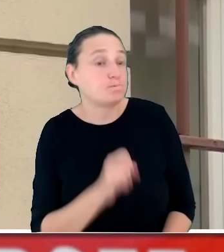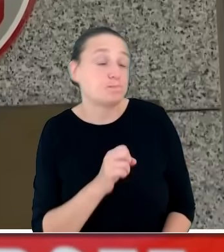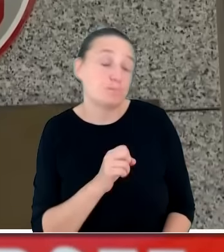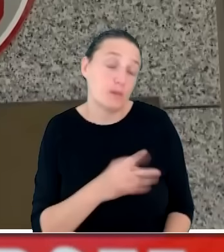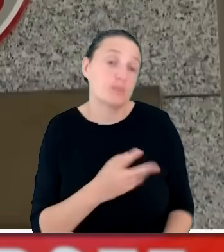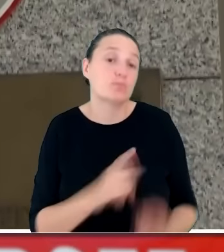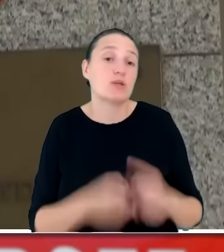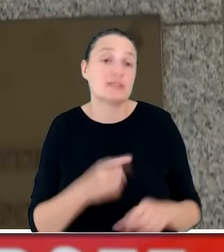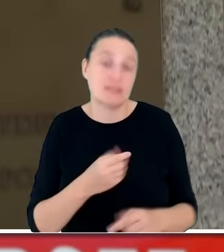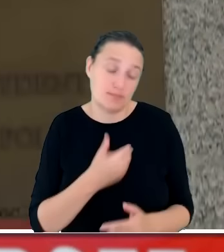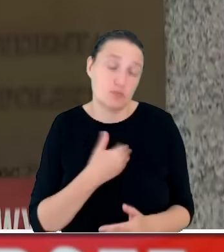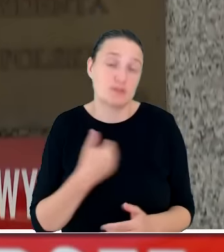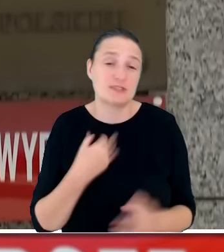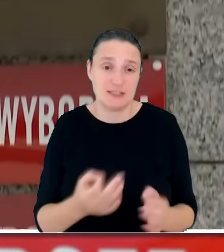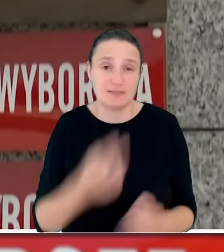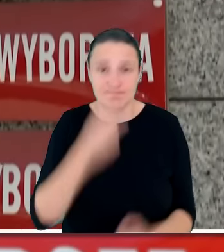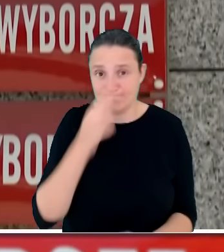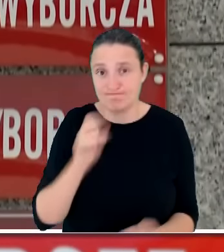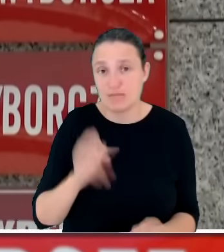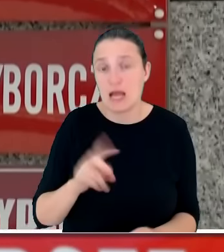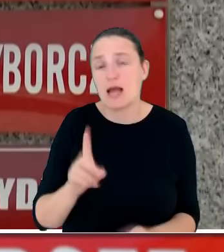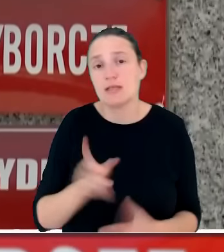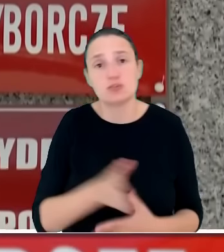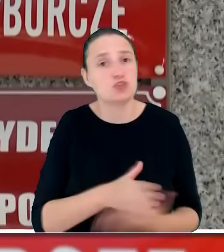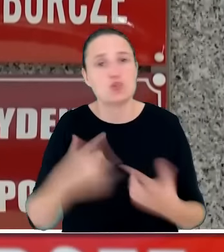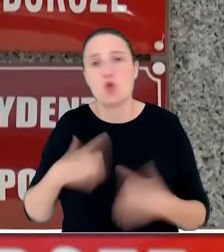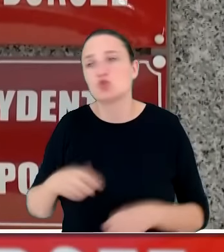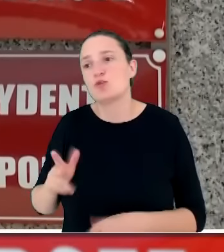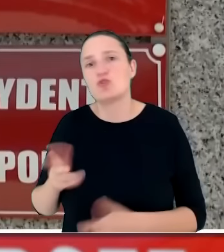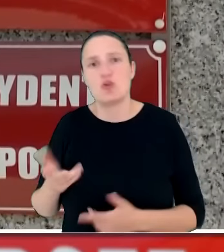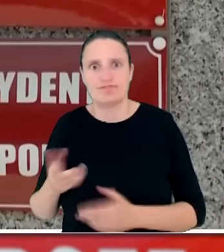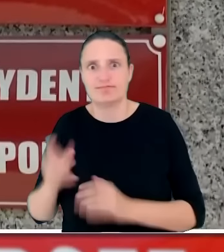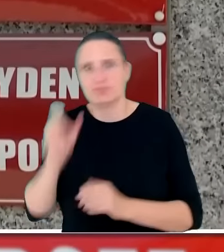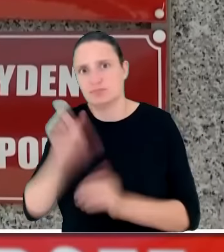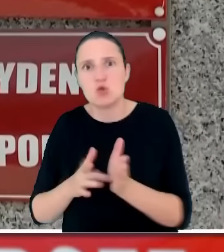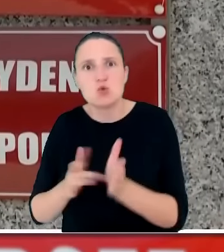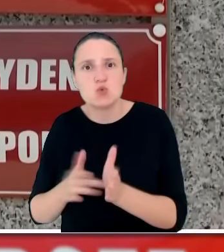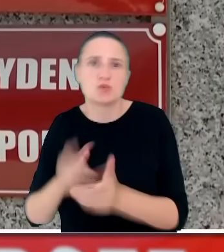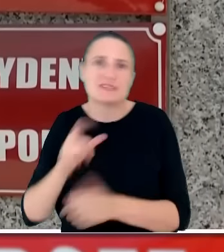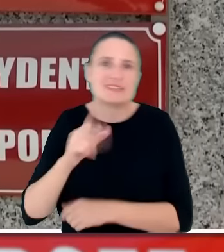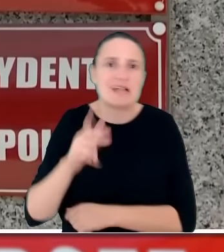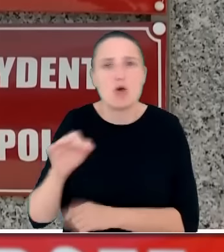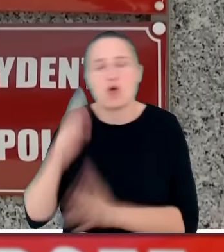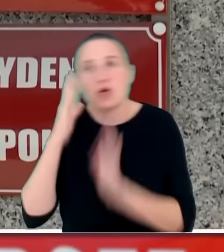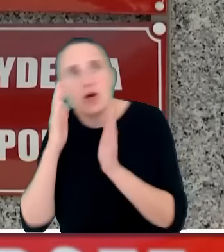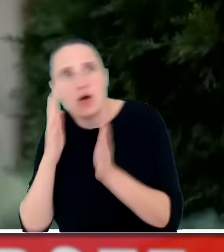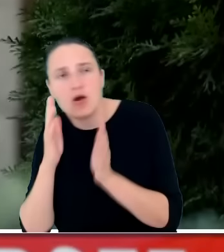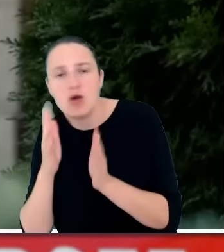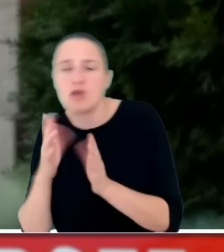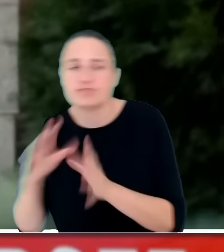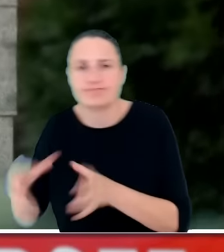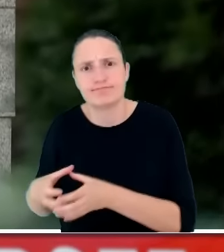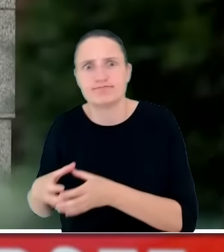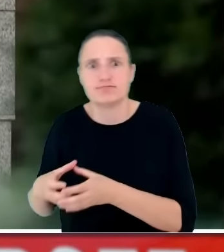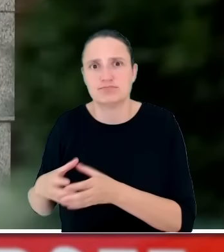wnioski będą wyciągały. Natomiast jest gro osób, zwolenników Donalda Tuska, koalicji obywatelskiej, które wręcz są